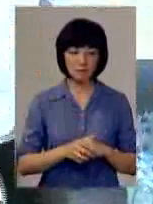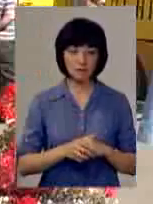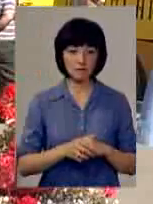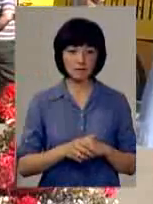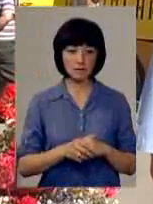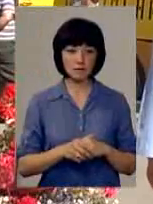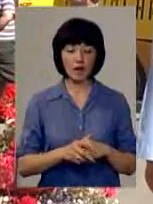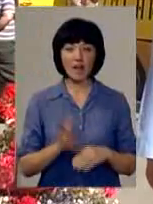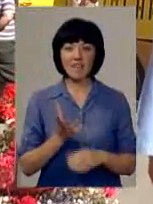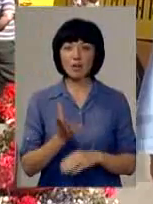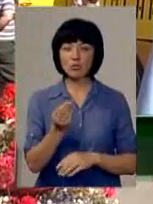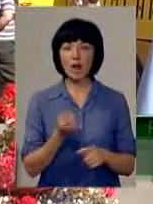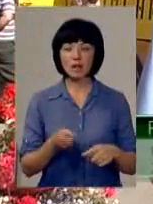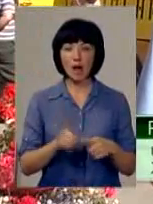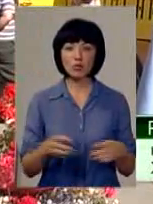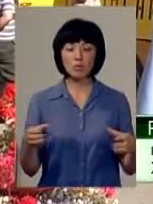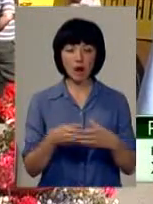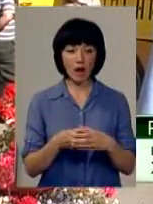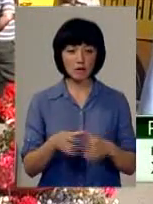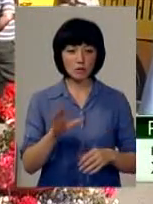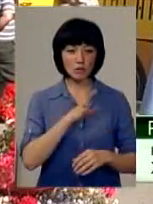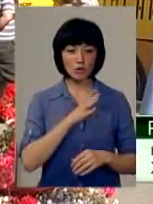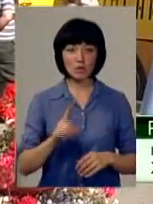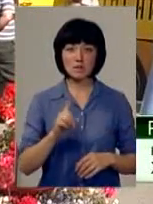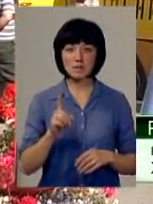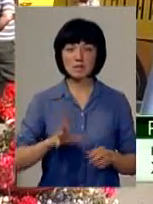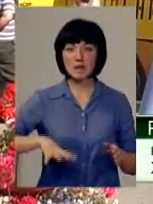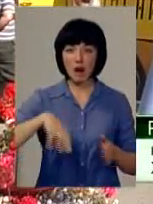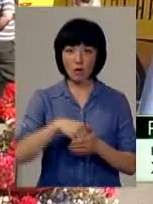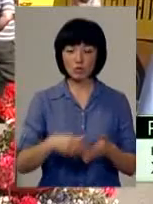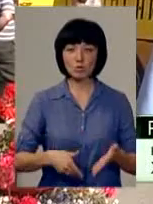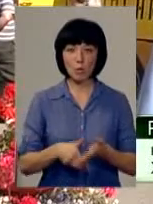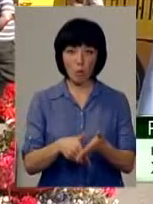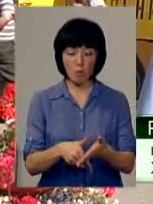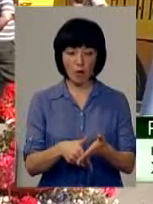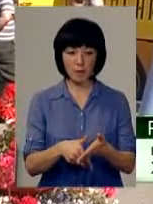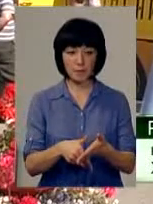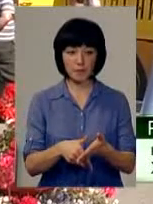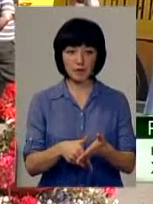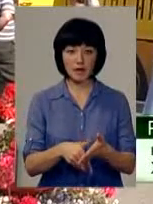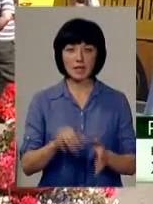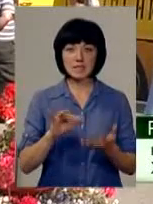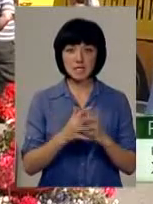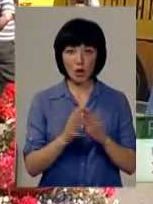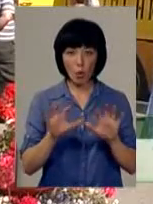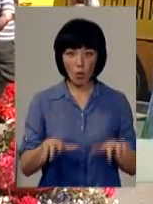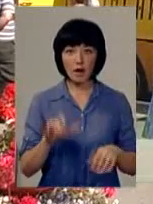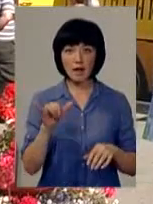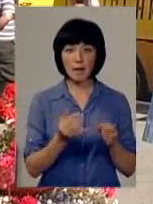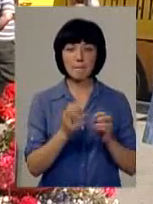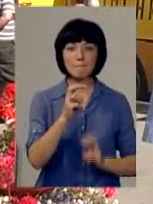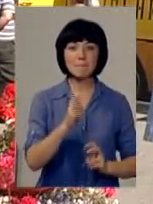Фінансування даної бригади відбувалося за рахунок допомоги і сільських голів, і